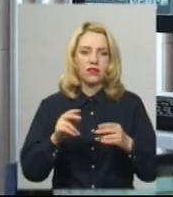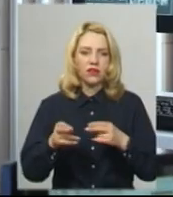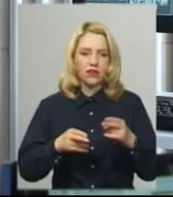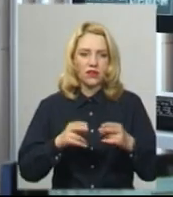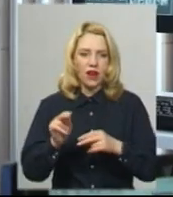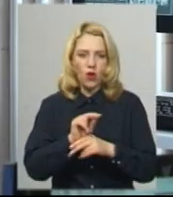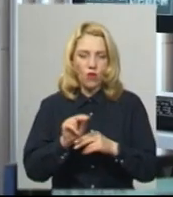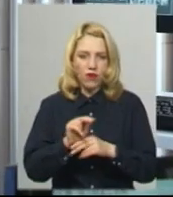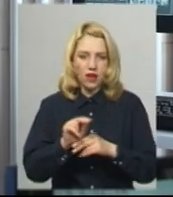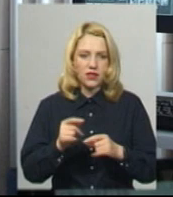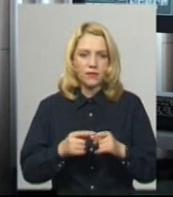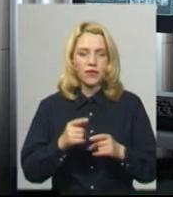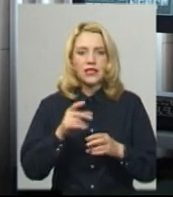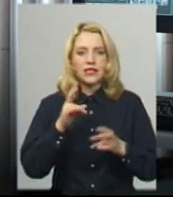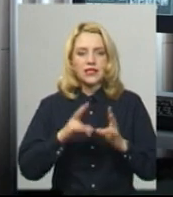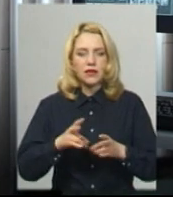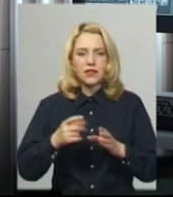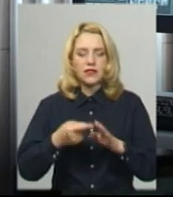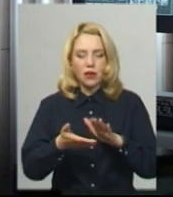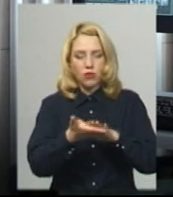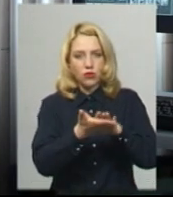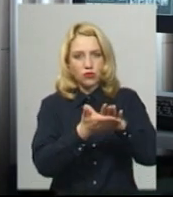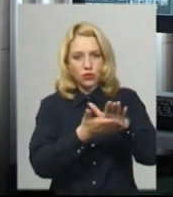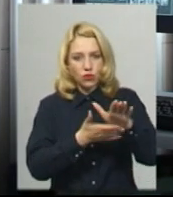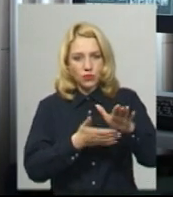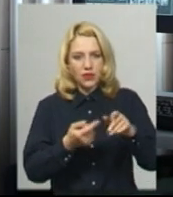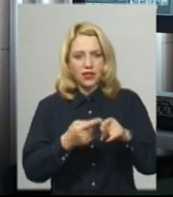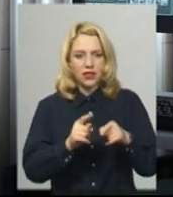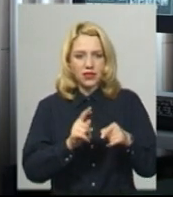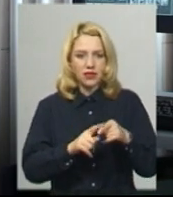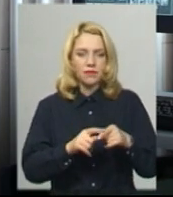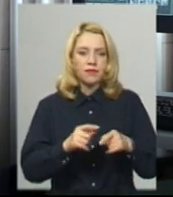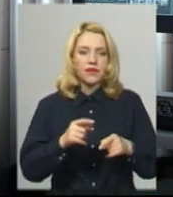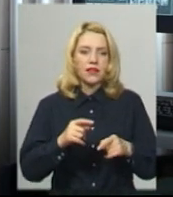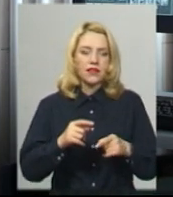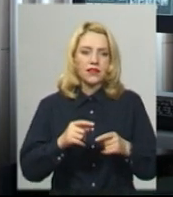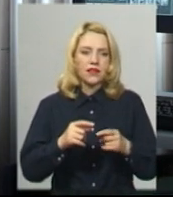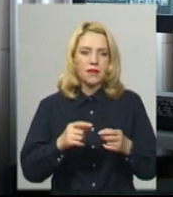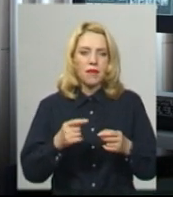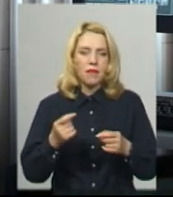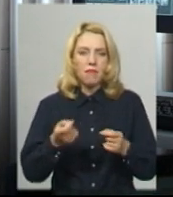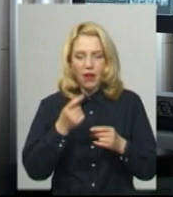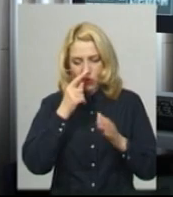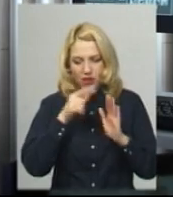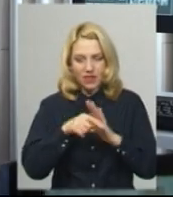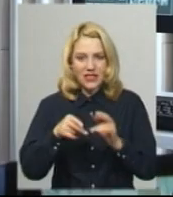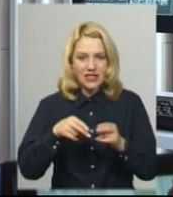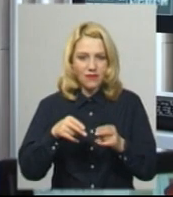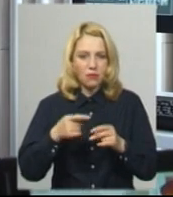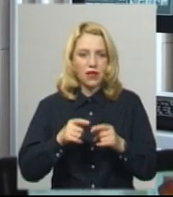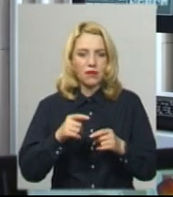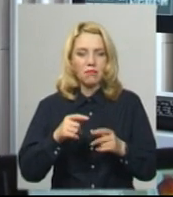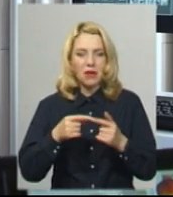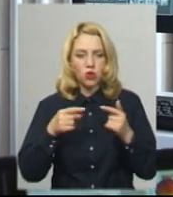апарату. Це лікування плоскоступості малоінвазивними і малотравматичними методиками, це